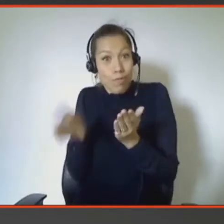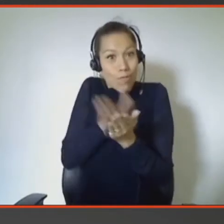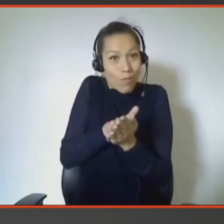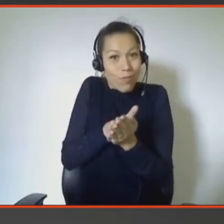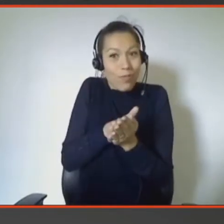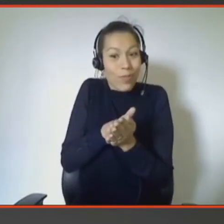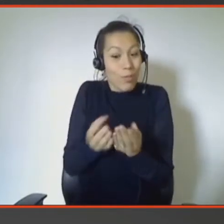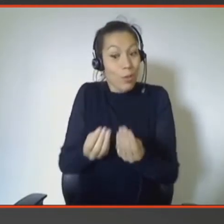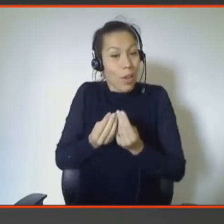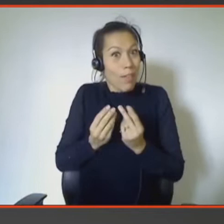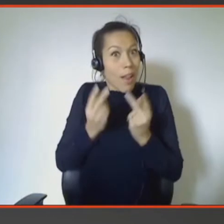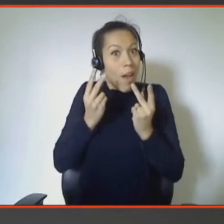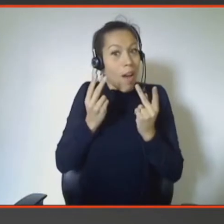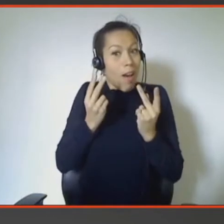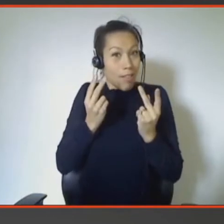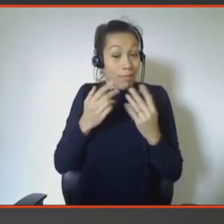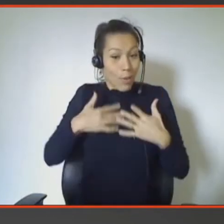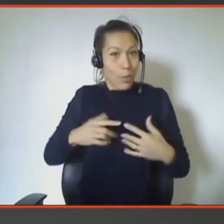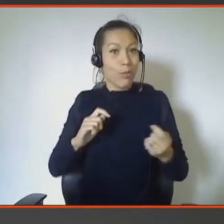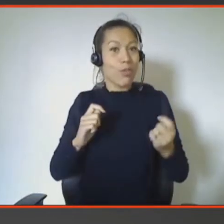leur propre contenu et de leurs propres expériences.